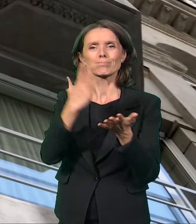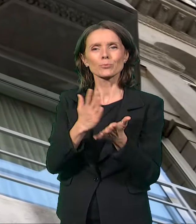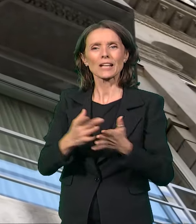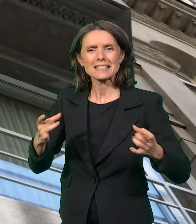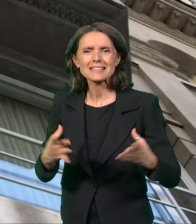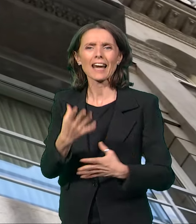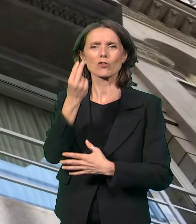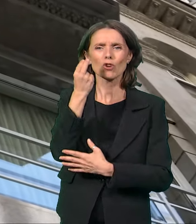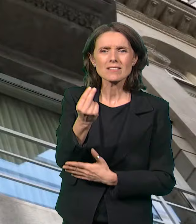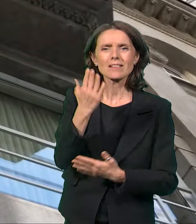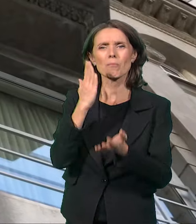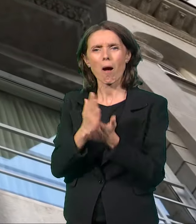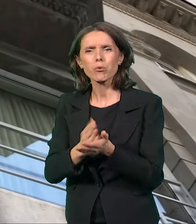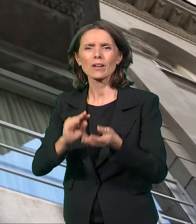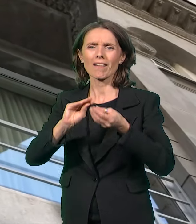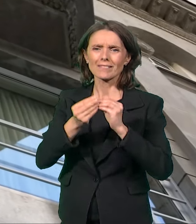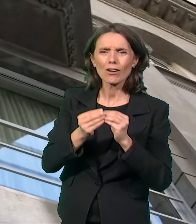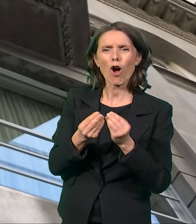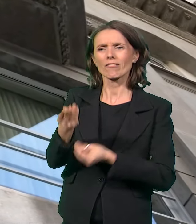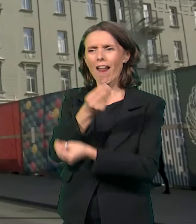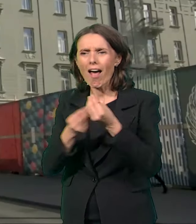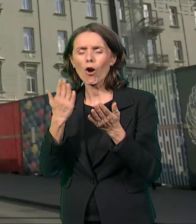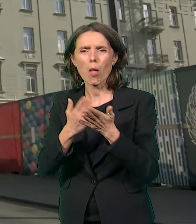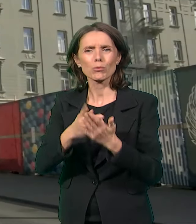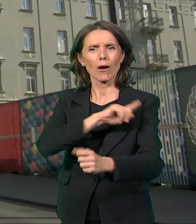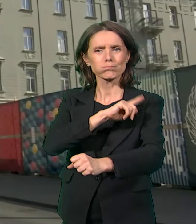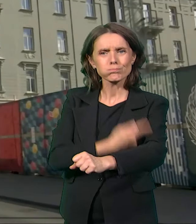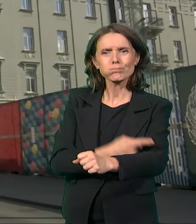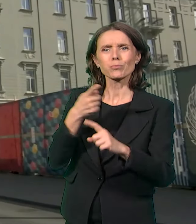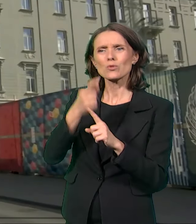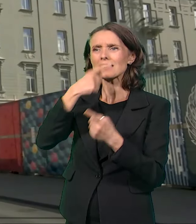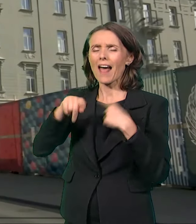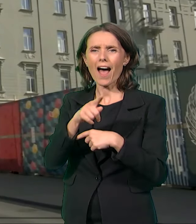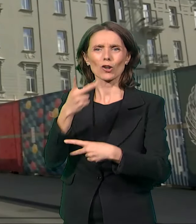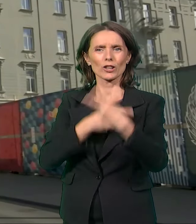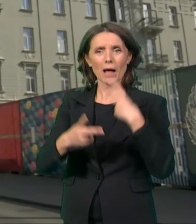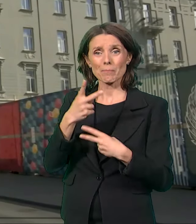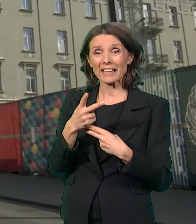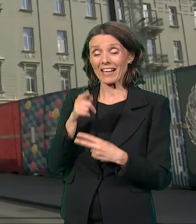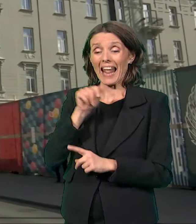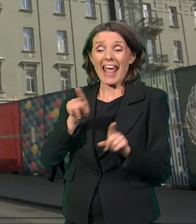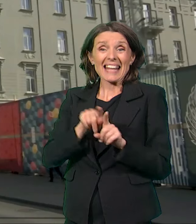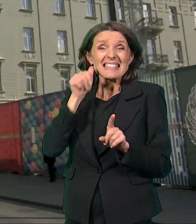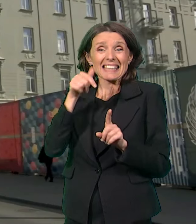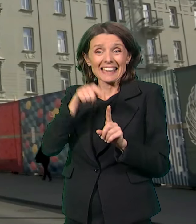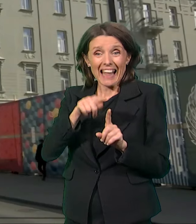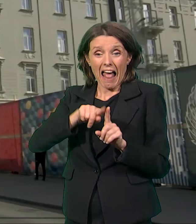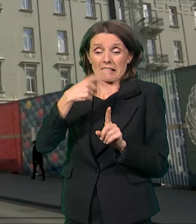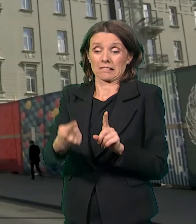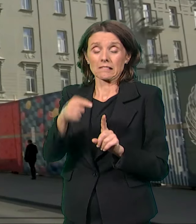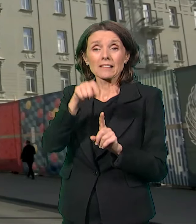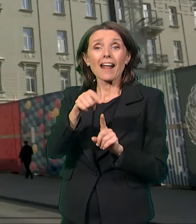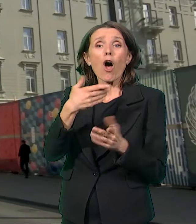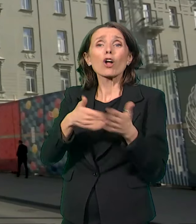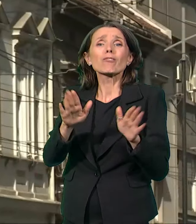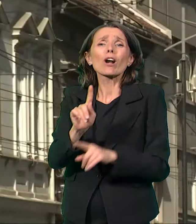ekonomskog jačanja i narodne privrede. Istoga dana otvorena je u ovom hotelu i prva poštansko-telegrafska stanica,